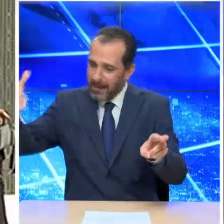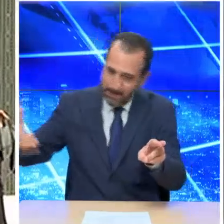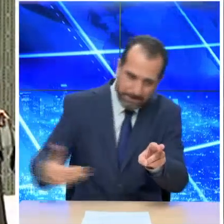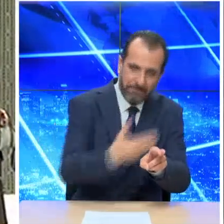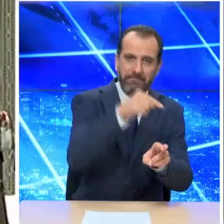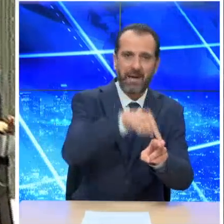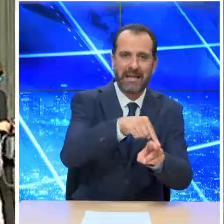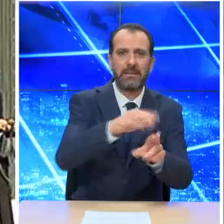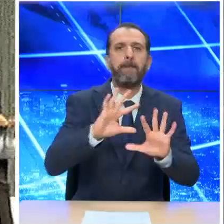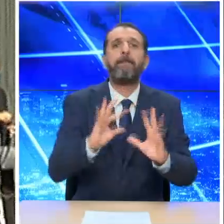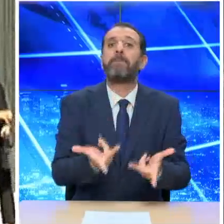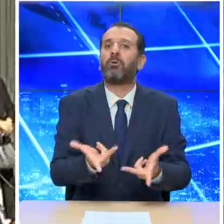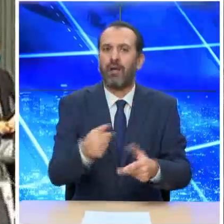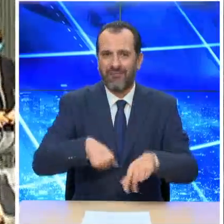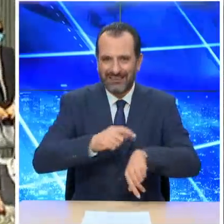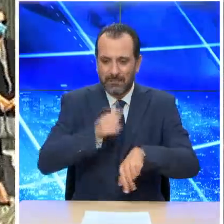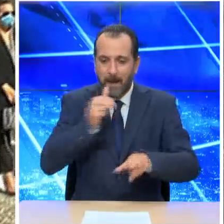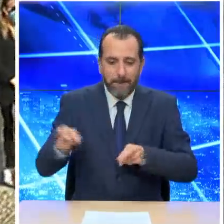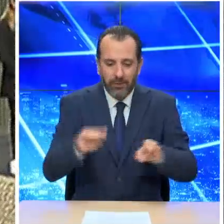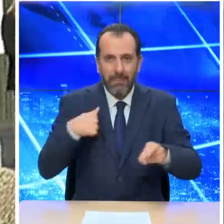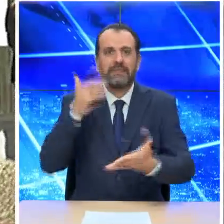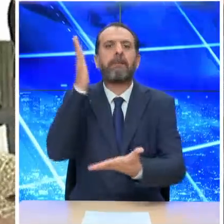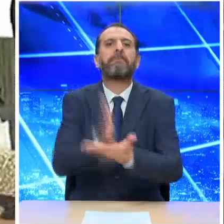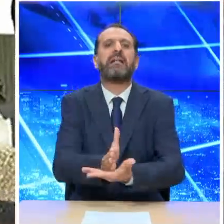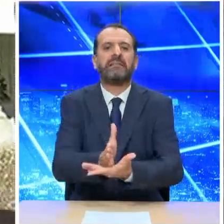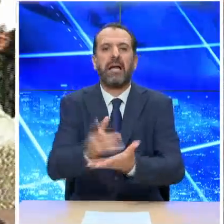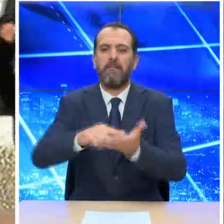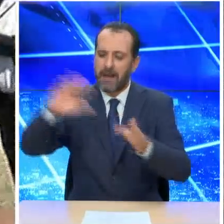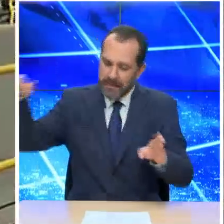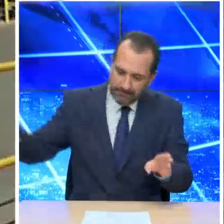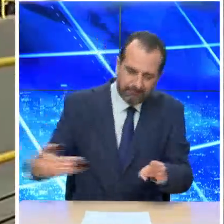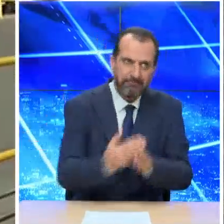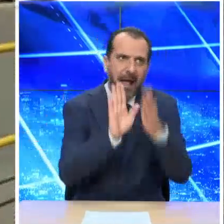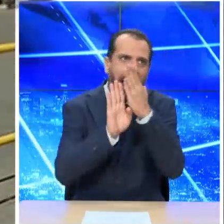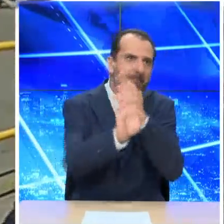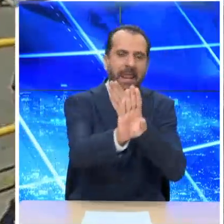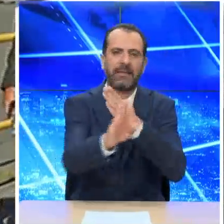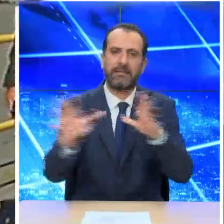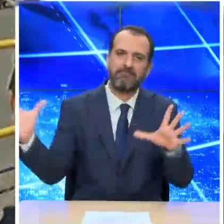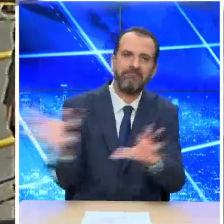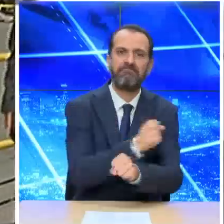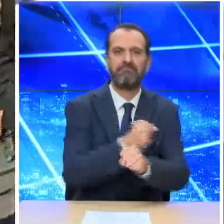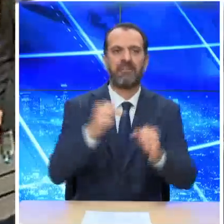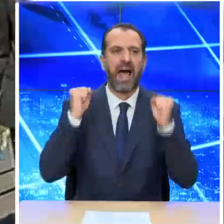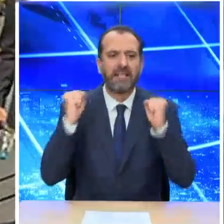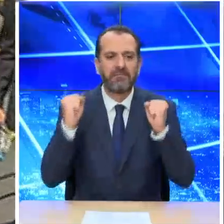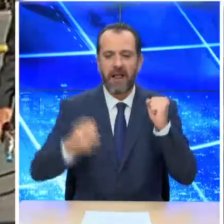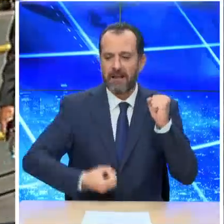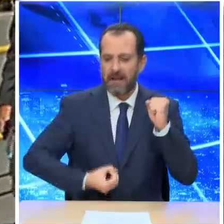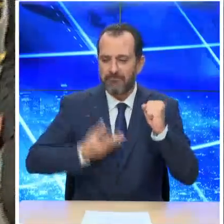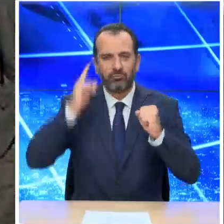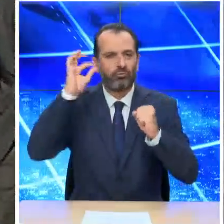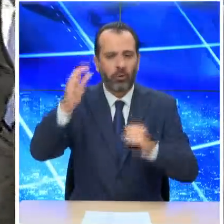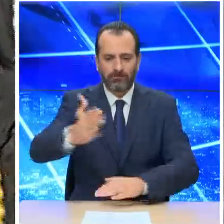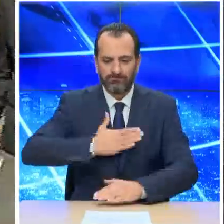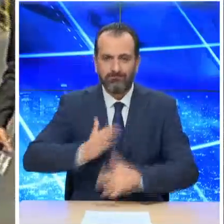κοινωνία αναζητά σταθερότητα, σιγουριά, ασφάλεια και πως θα περάσουμε στην Αλλιόχθη για να μπορέσουμε να υλοποιήσουμε το δικό μας αναπτυξιακό